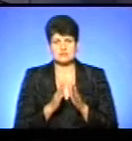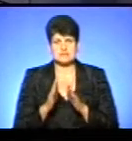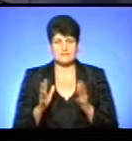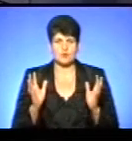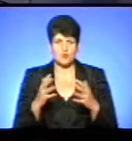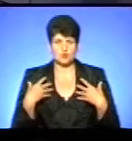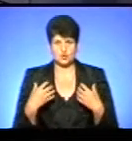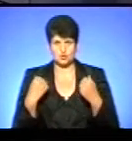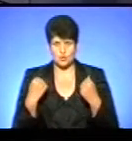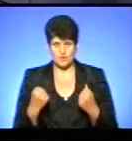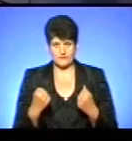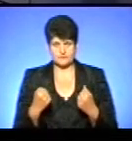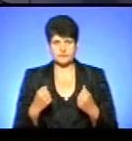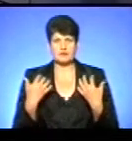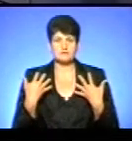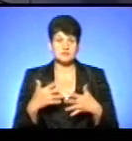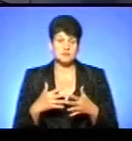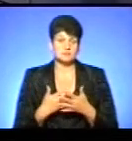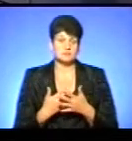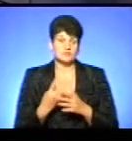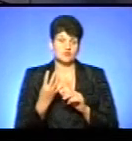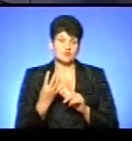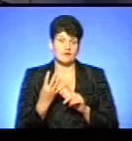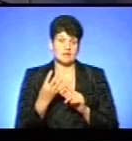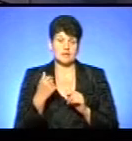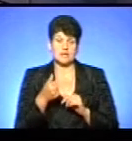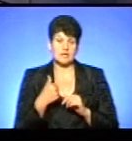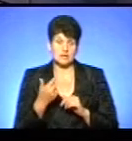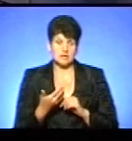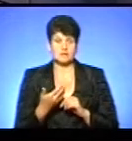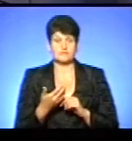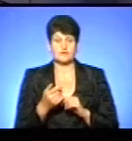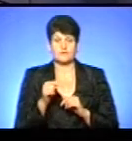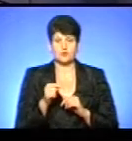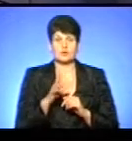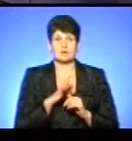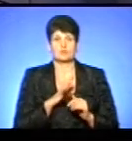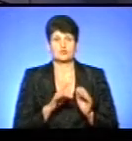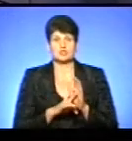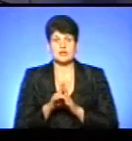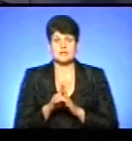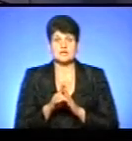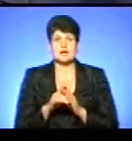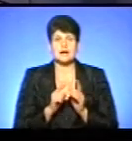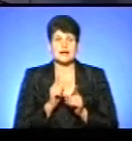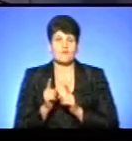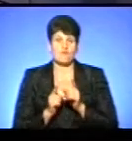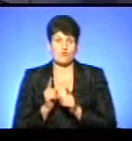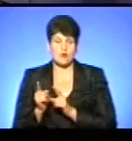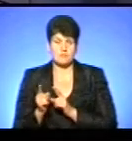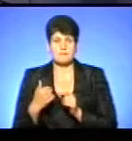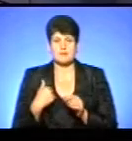здоров'я вже років четвертий рік, якраз відтоді, як стартувала сама реформа, ми